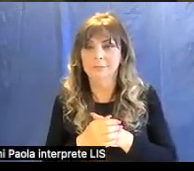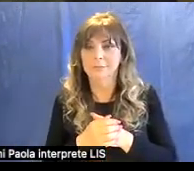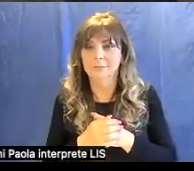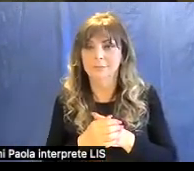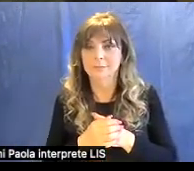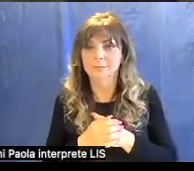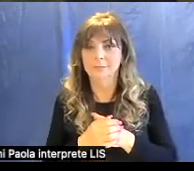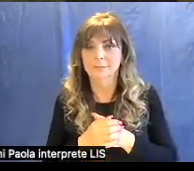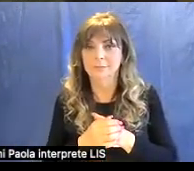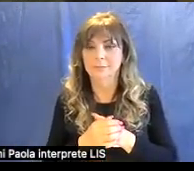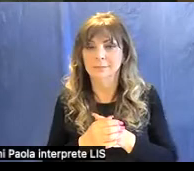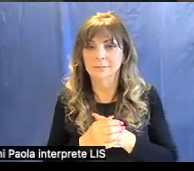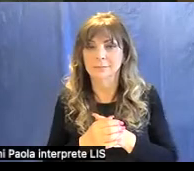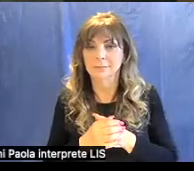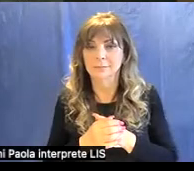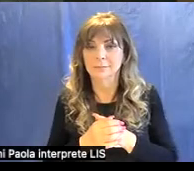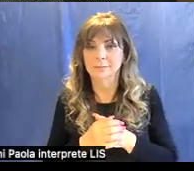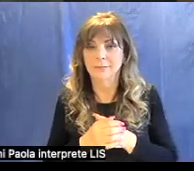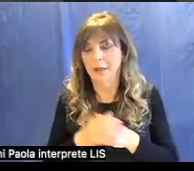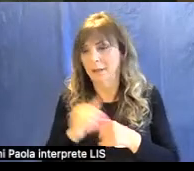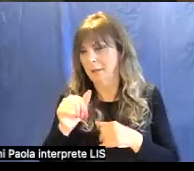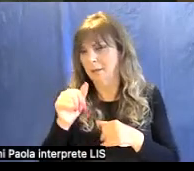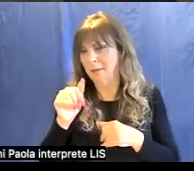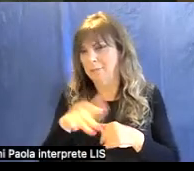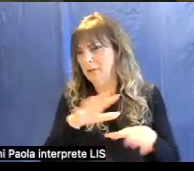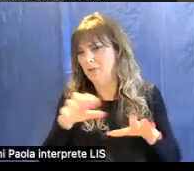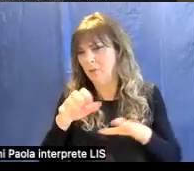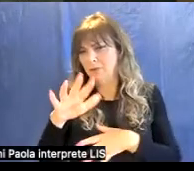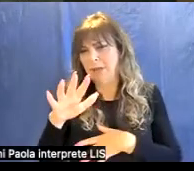siamo pochi anni siamo intorno a 1510